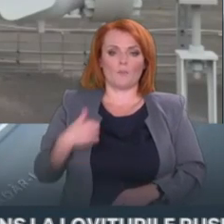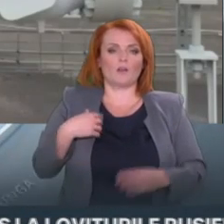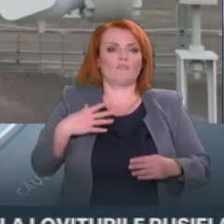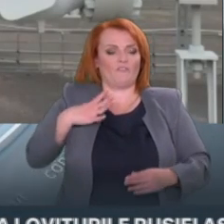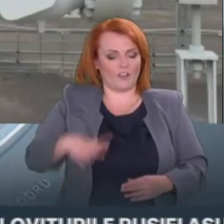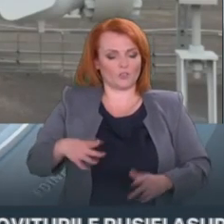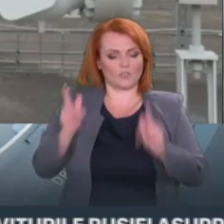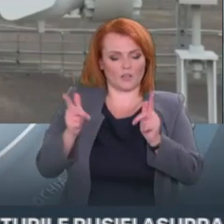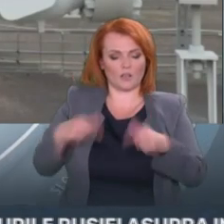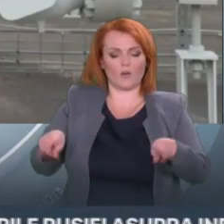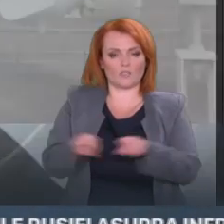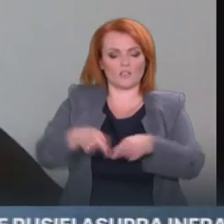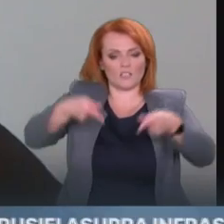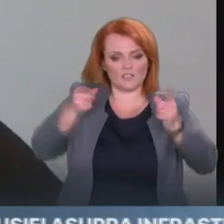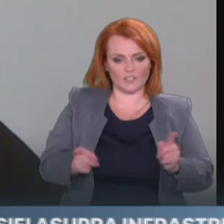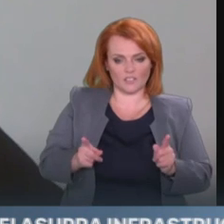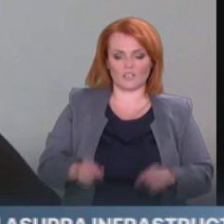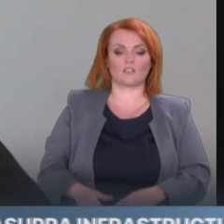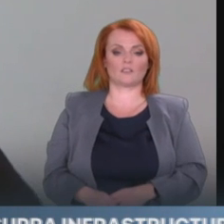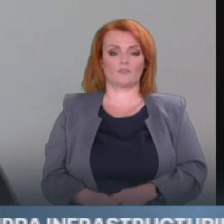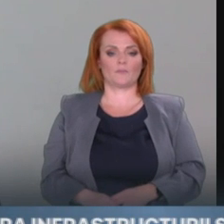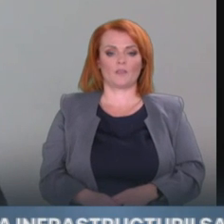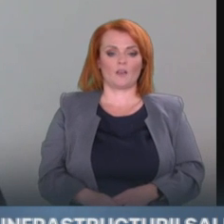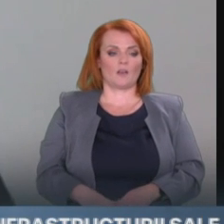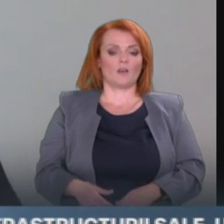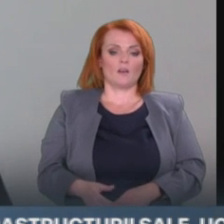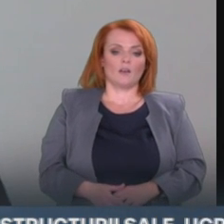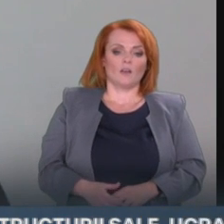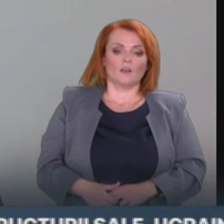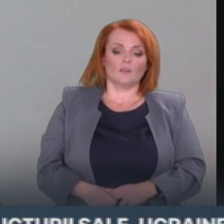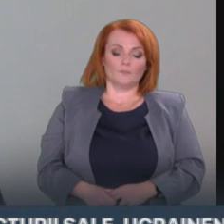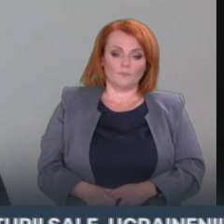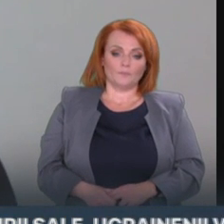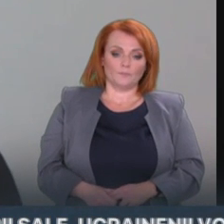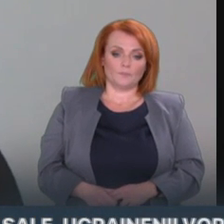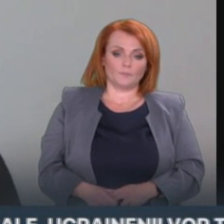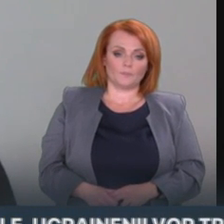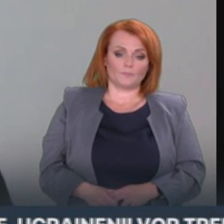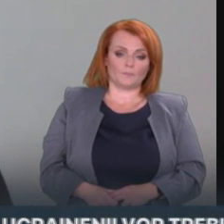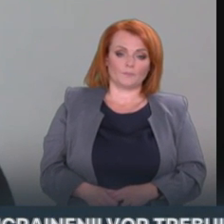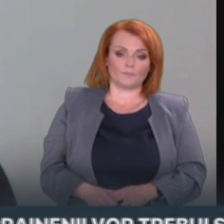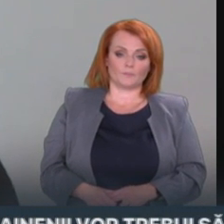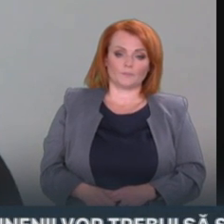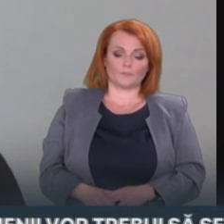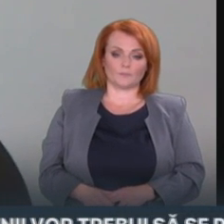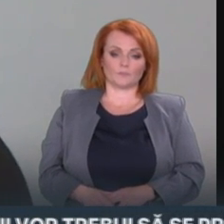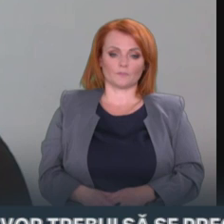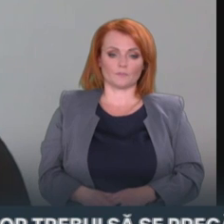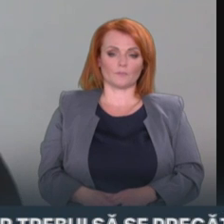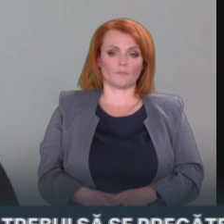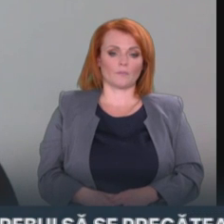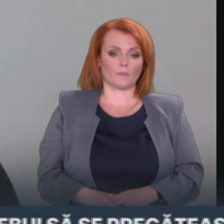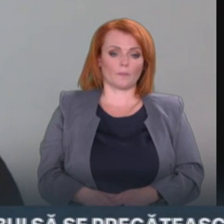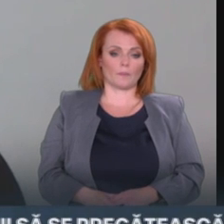realitate fiindcă noi nu putem să o schimbăm. În cazul în care nu ne place tratamentul, deci în modul în care se desfășoară relații noastre comerciale cu Gazprom,